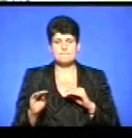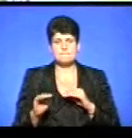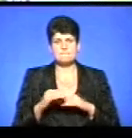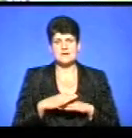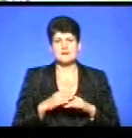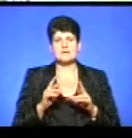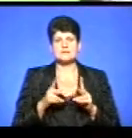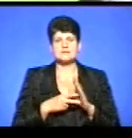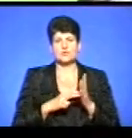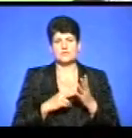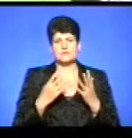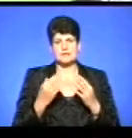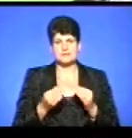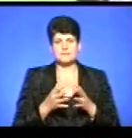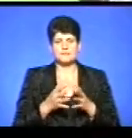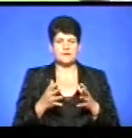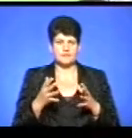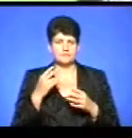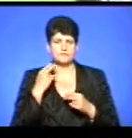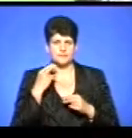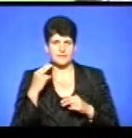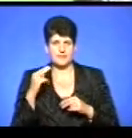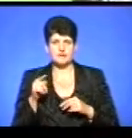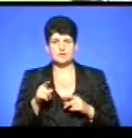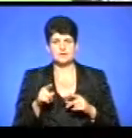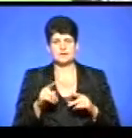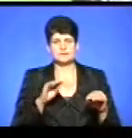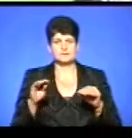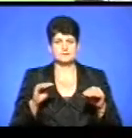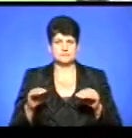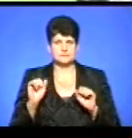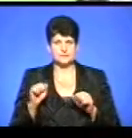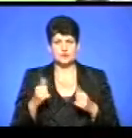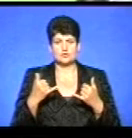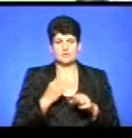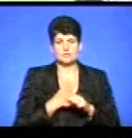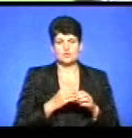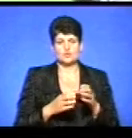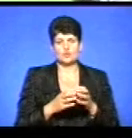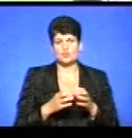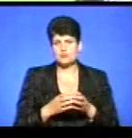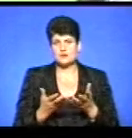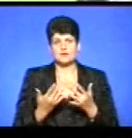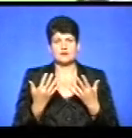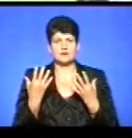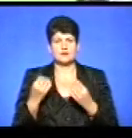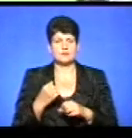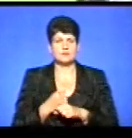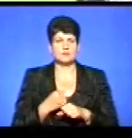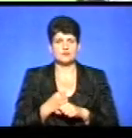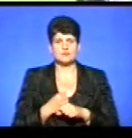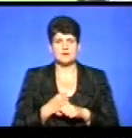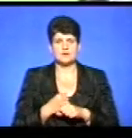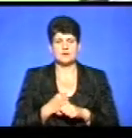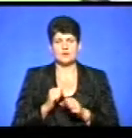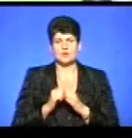на спланований день. Переваг багато, по-перше, вони мобільні. Сьогодні ми працюємо в групах, кілька днів тому ми працювали,